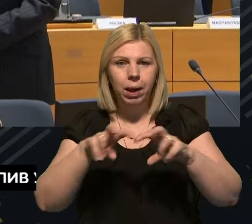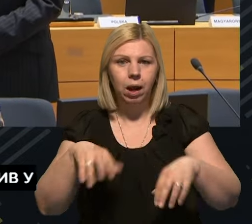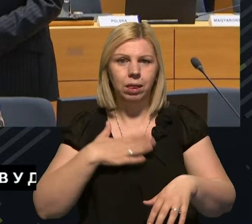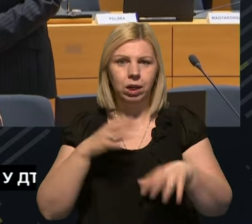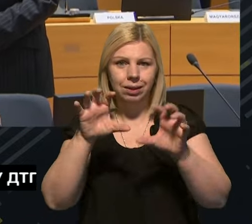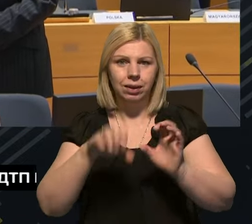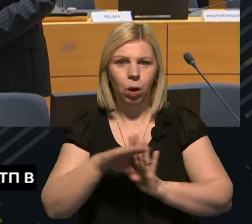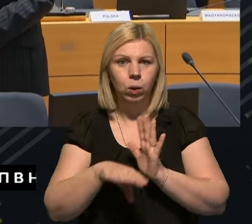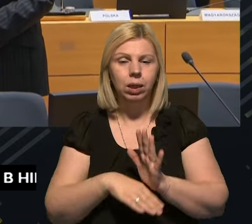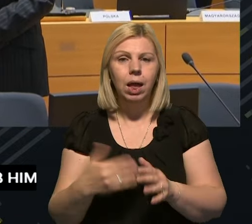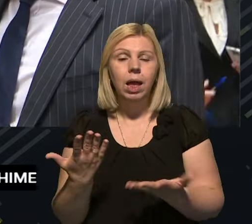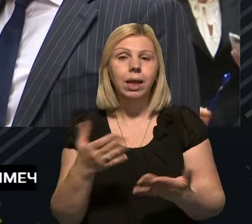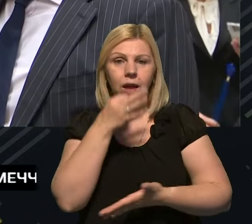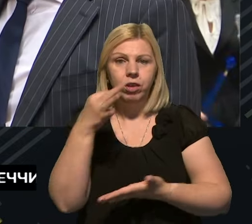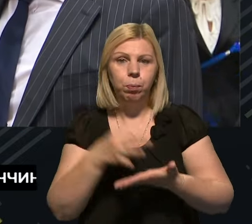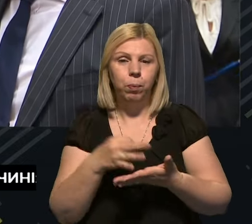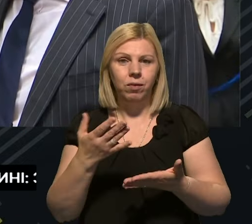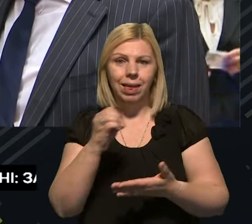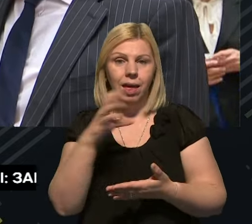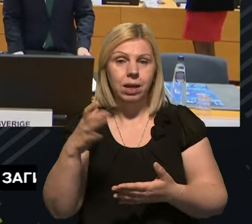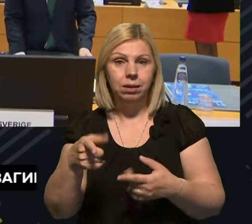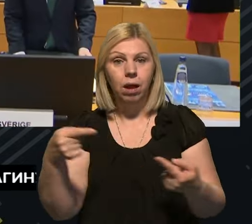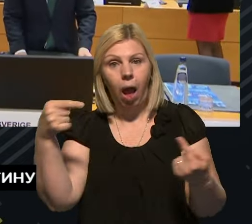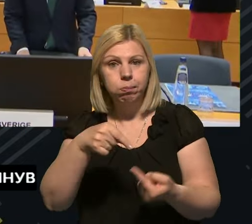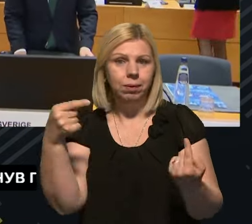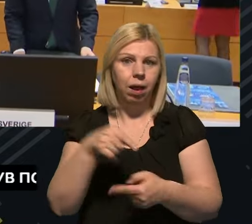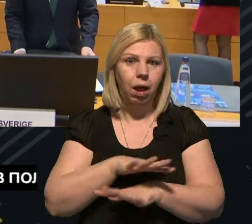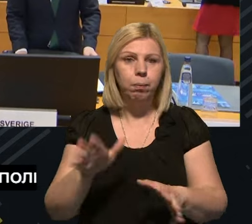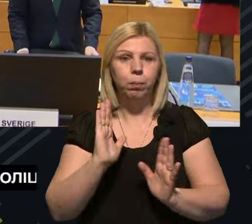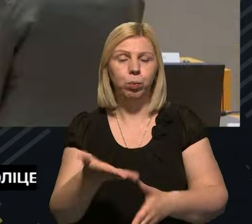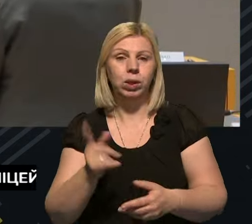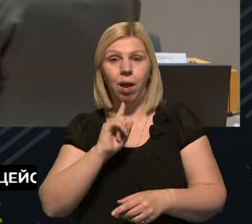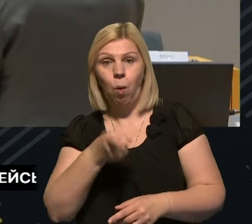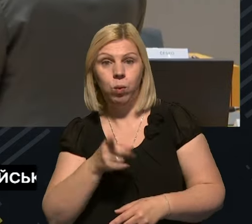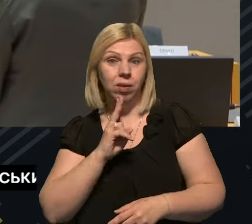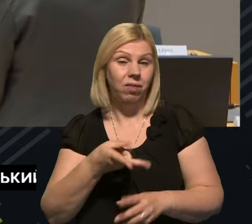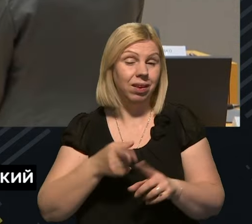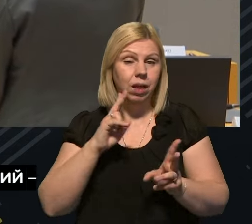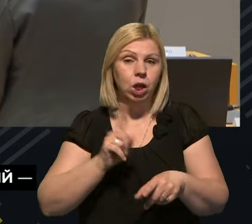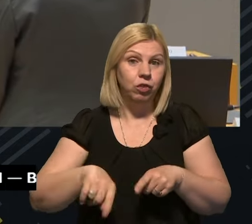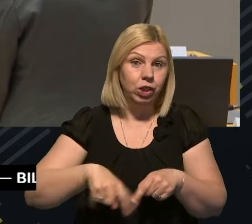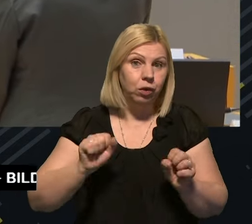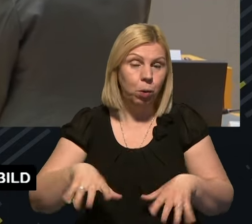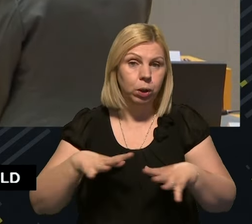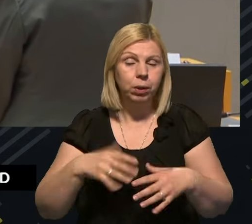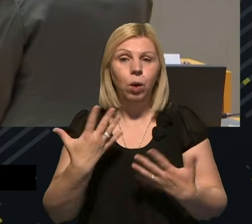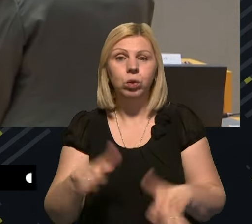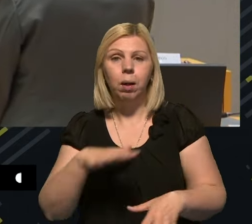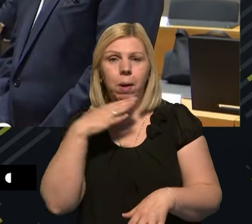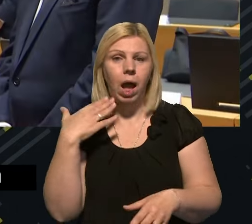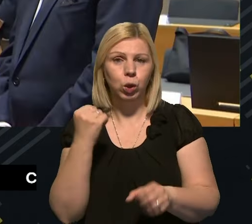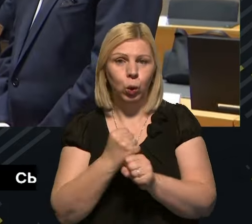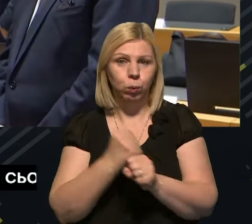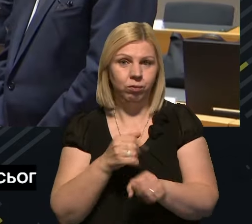законодавства, наскільки воно відповідає ЄС чи ні, буде десь тривати рік, але, можливо, і швидше, тому що вже багато роботи